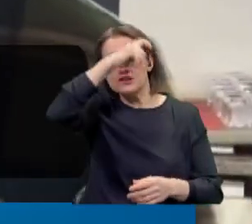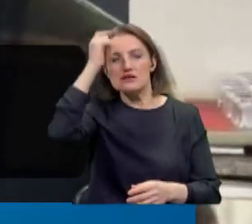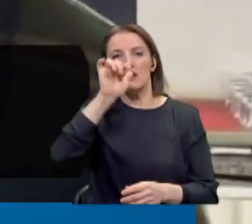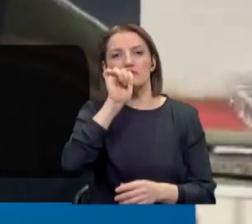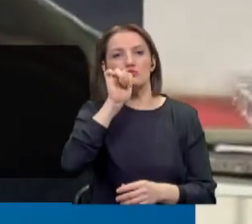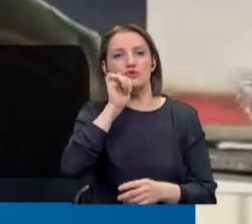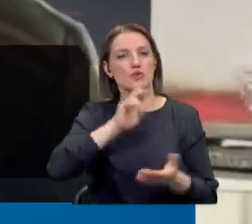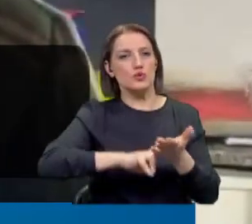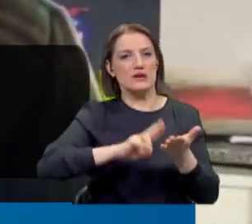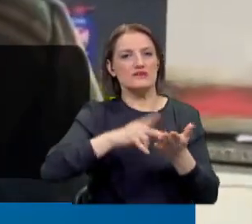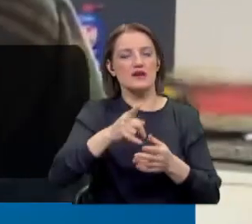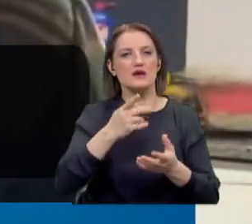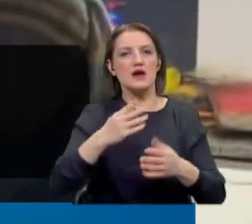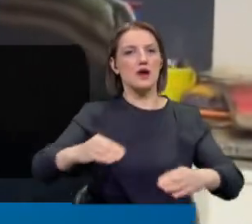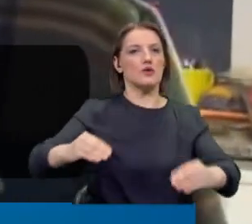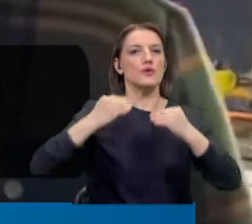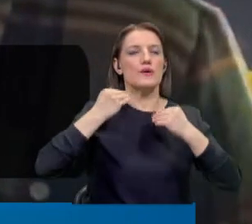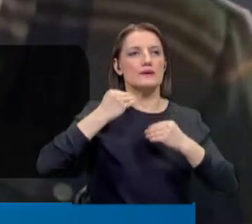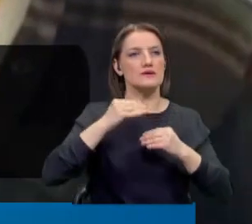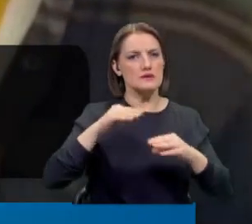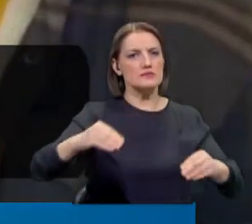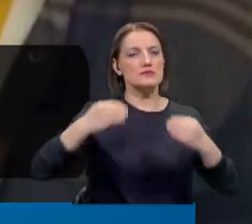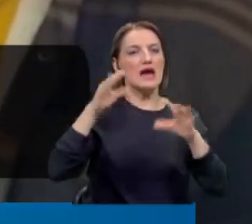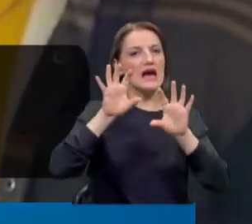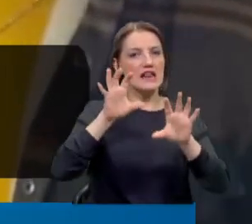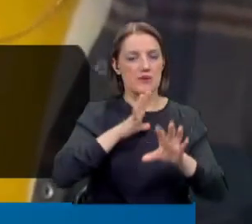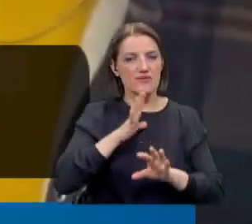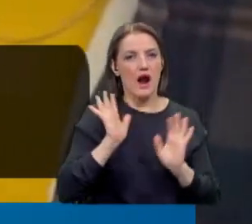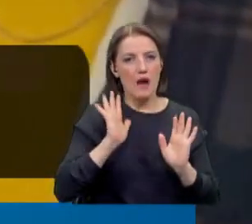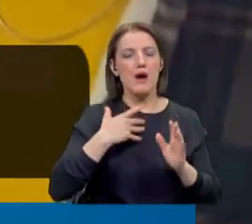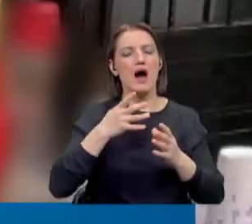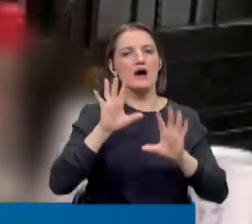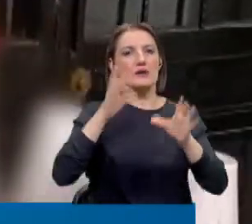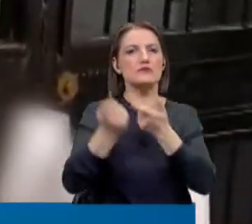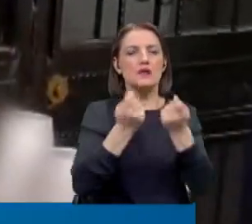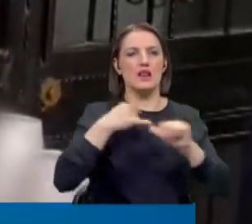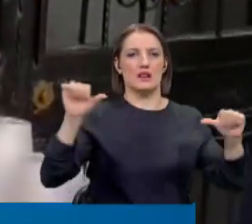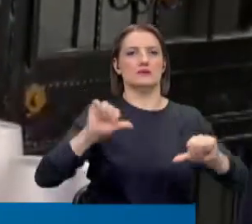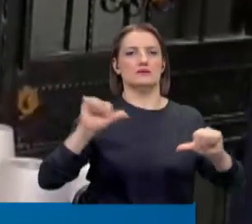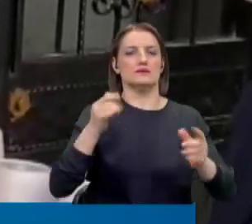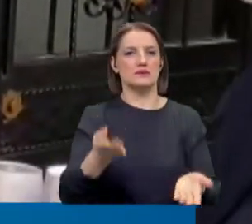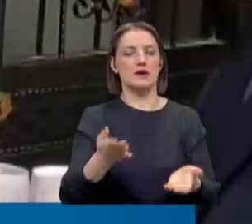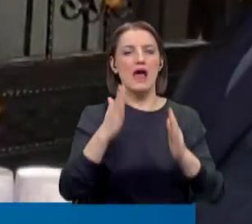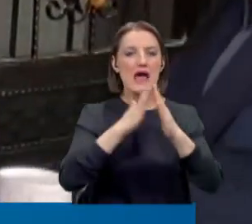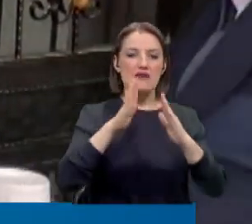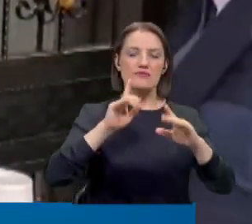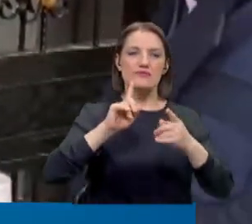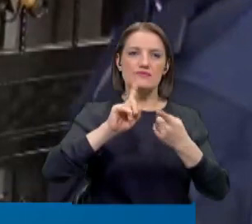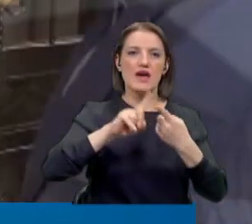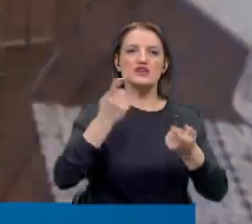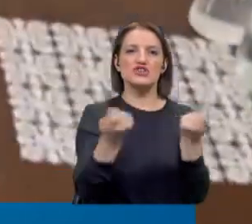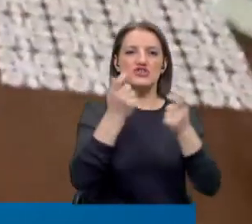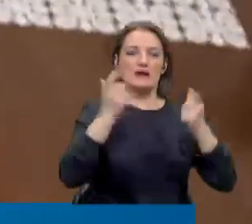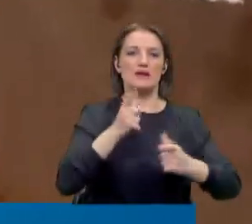Soma'da. Aynen. Battaniye ile ısınanlardan. Isınabiliyor musunuz? Klimamız var. Klimayı açmayı cesaret edemiyoruz. Evlerinde ve iş yerlerinde ısınma sorununu